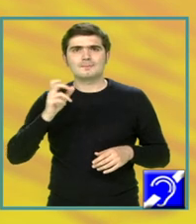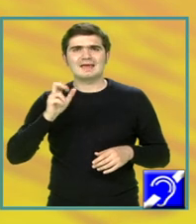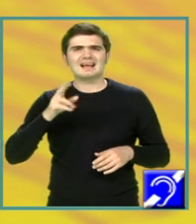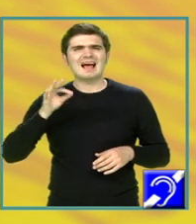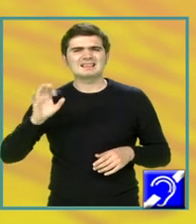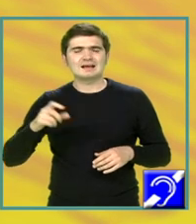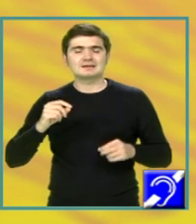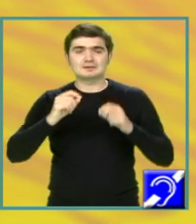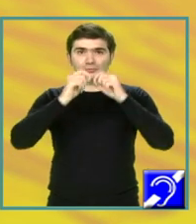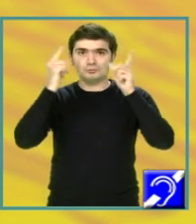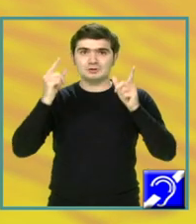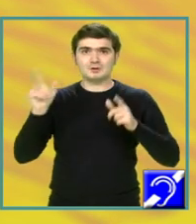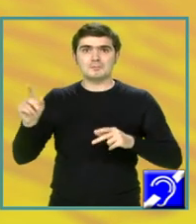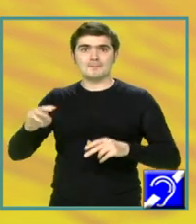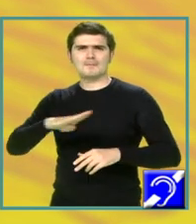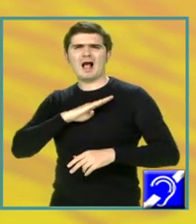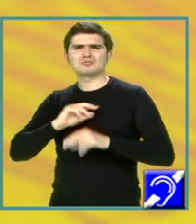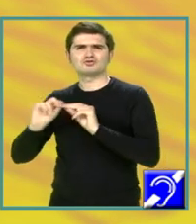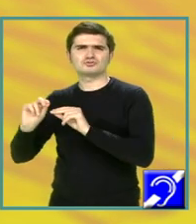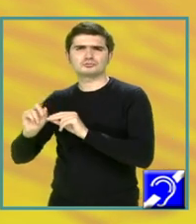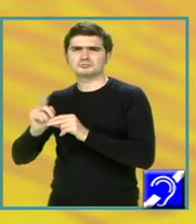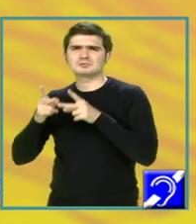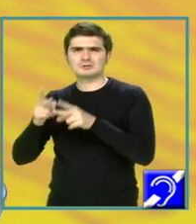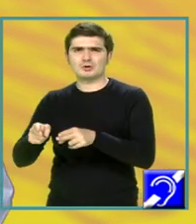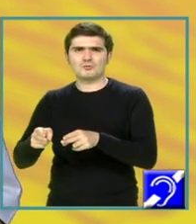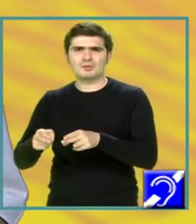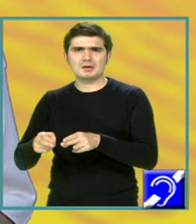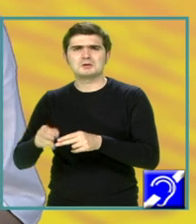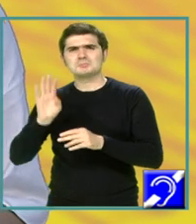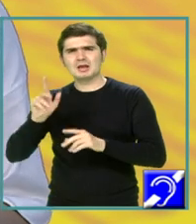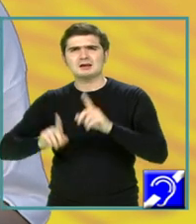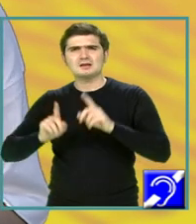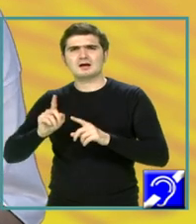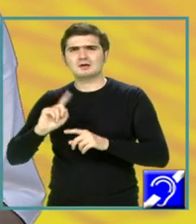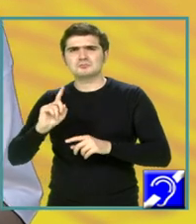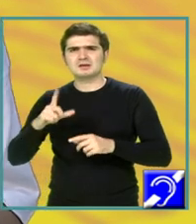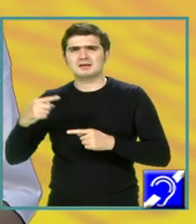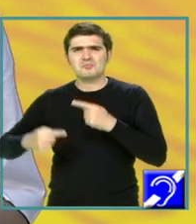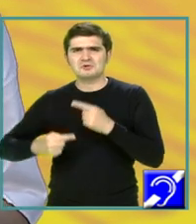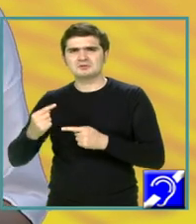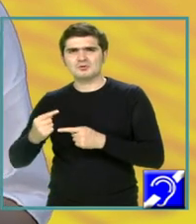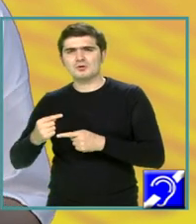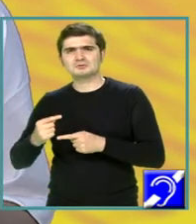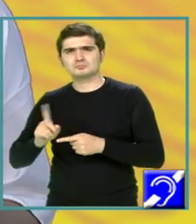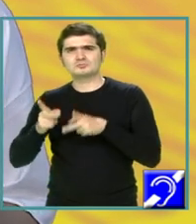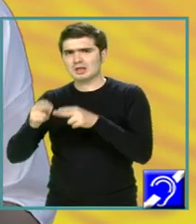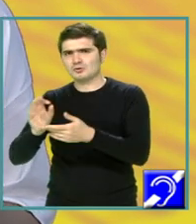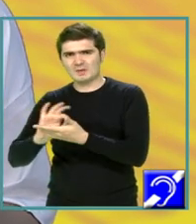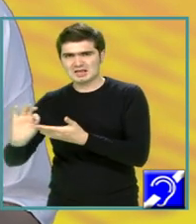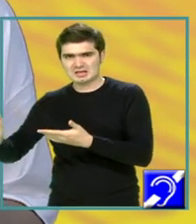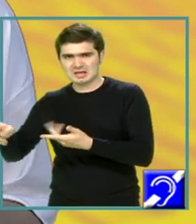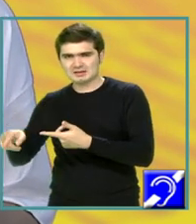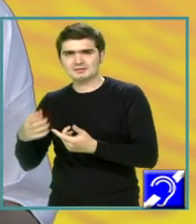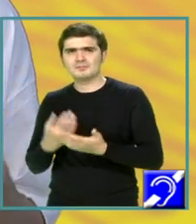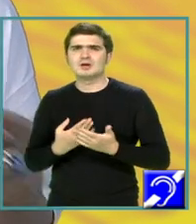numește, nu se întrerupe chiar cu riscul, din scris, chiar cu riscul de a părea nepoliticos, nerespectuos. Pentru că, de